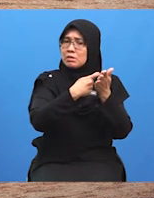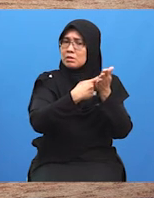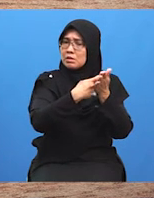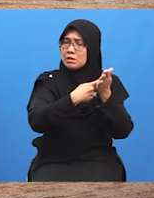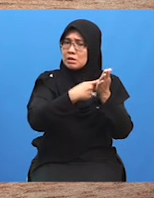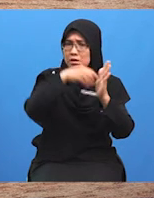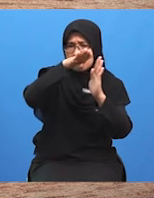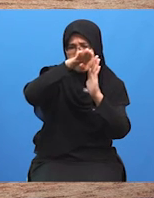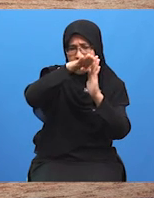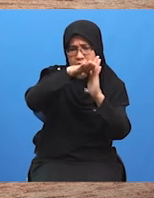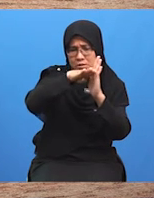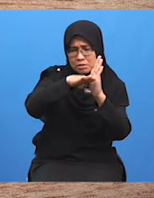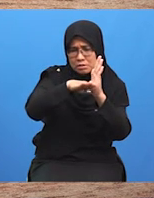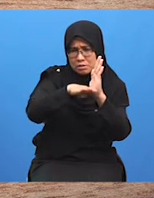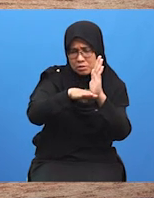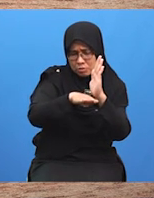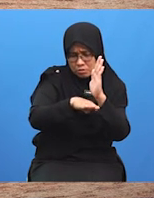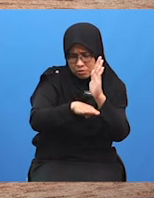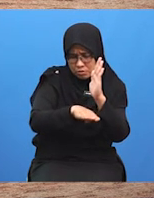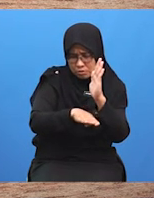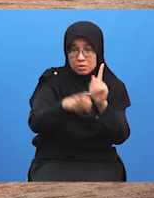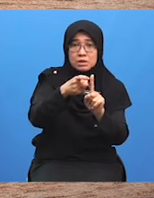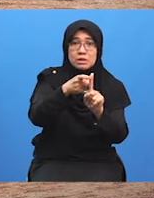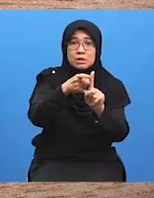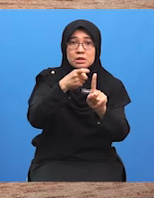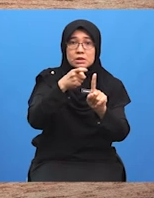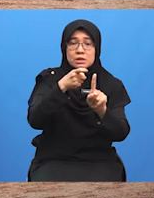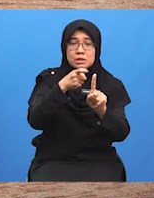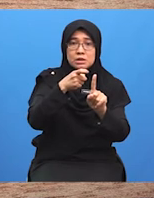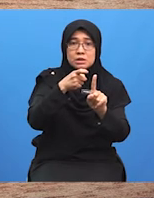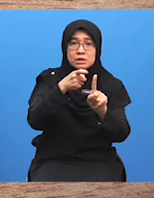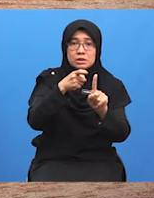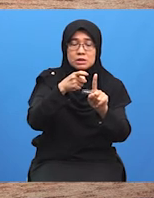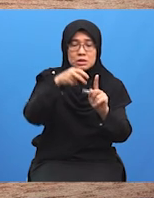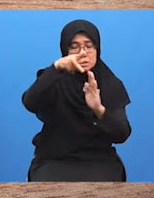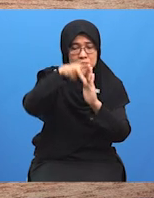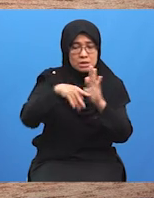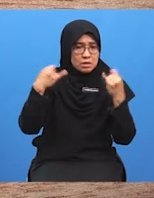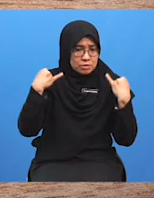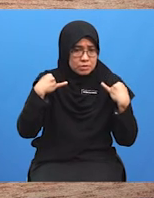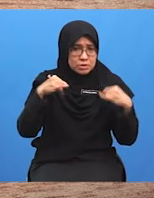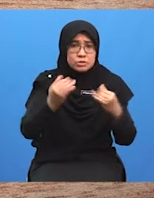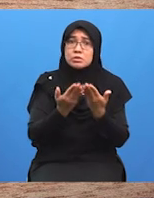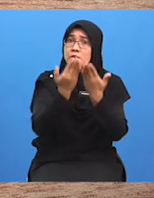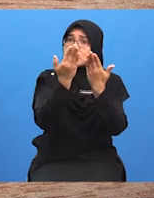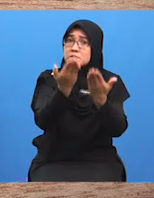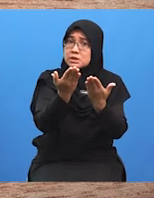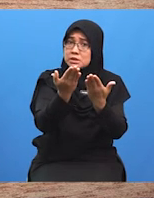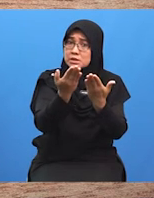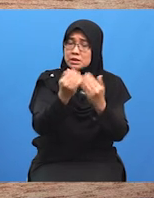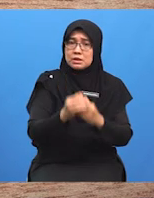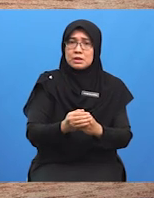lebih jauh lebih rendah Dari yang ditawarkan sebagai cadangan terakhir